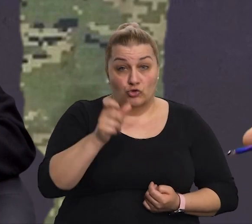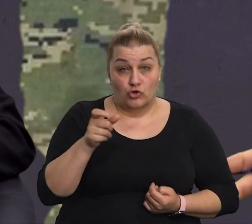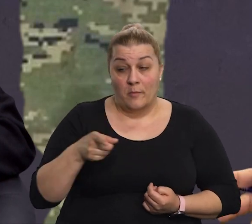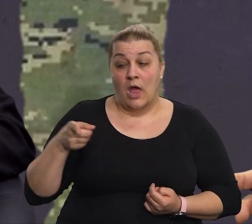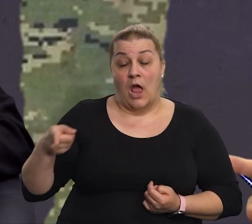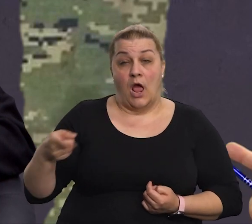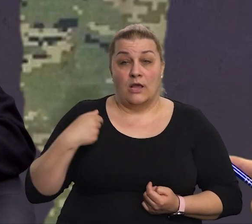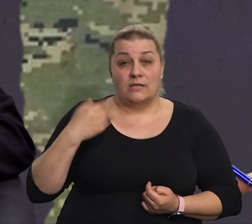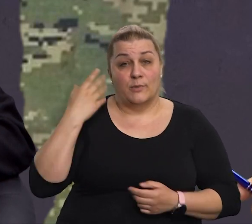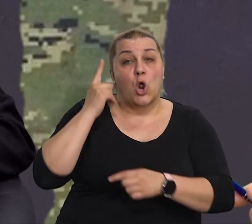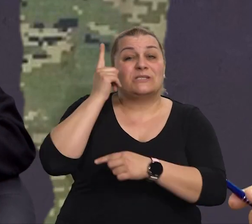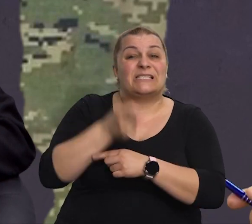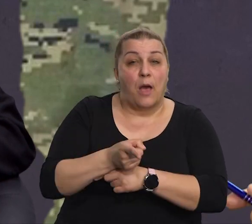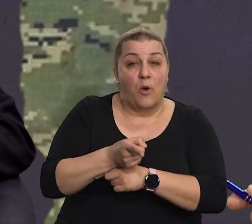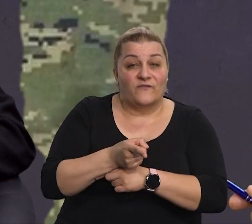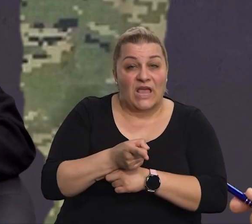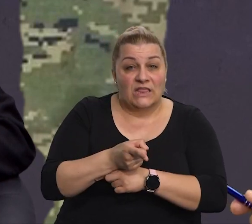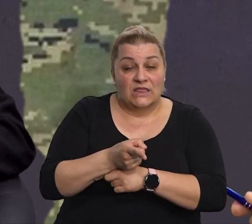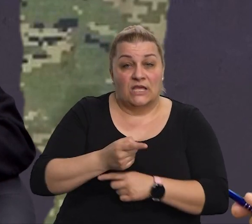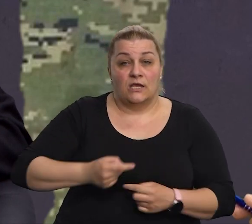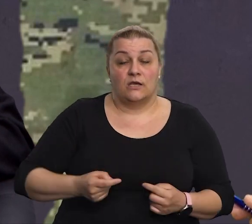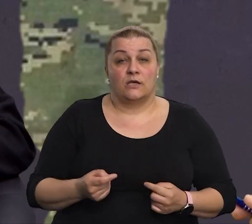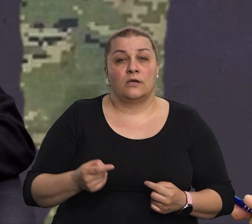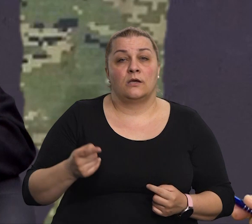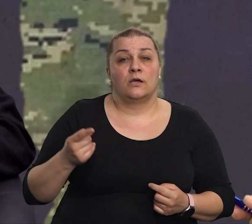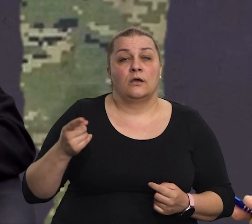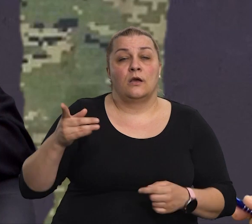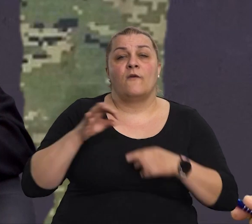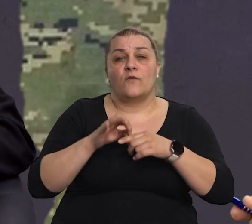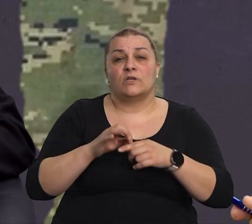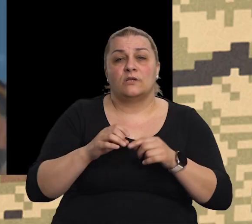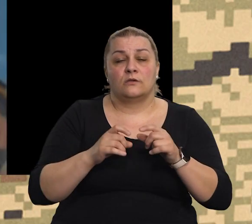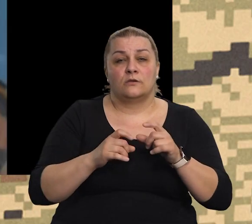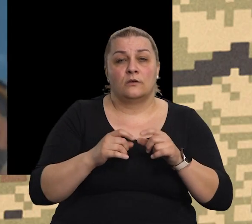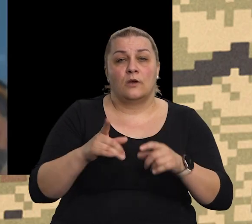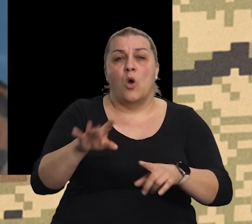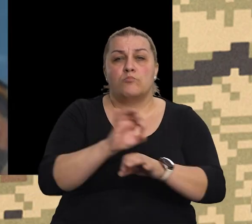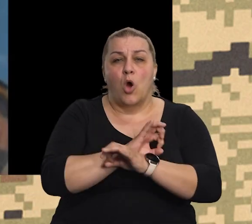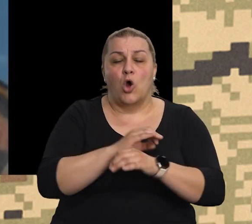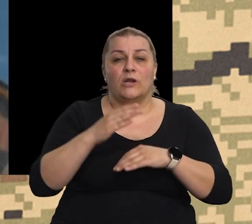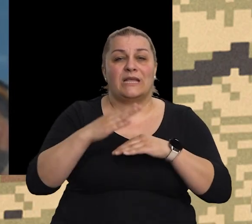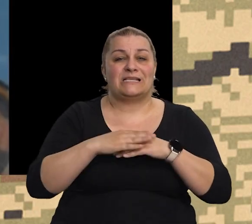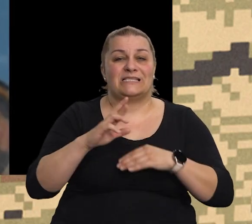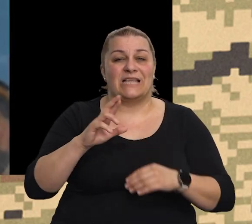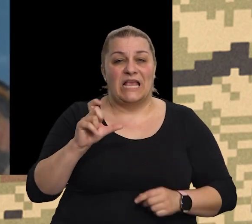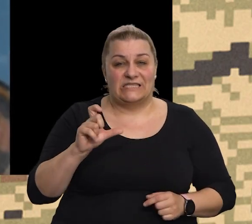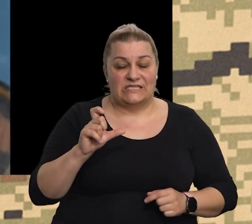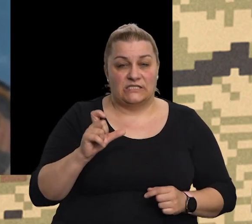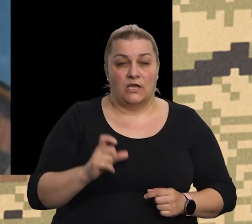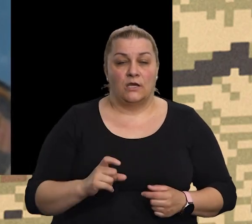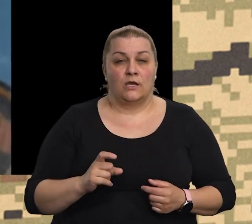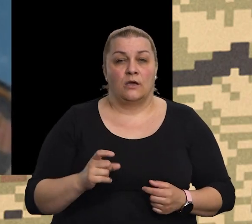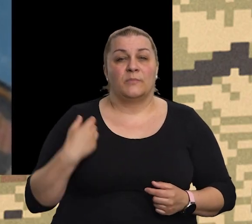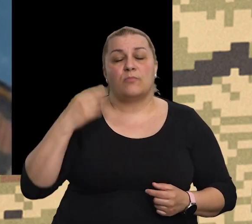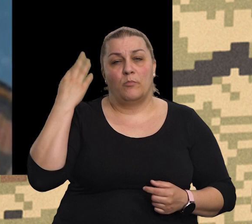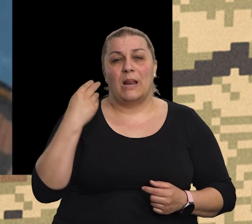tada? Ja sam, dodijelo, bilo meni zapovjedanje, onosno bija zapovjednik voda, bio pokojni Slaven Zec. Zec. Tako da smo bili u